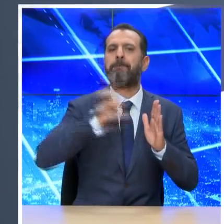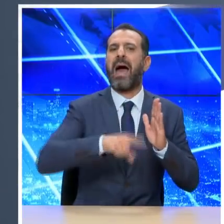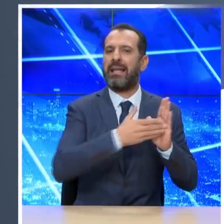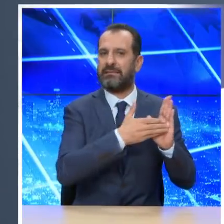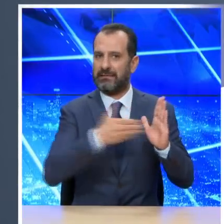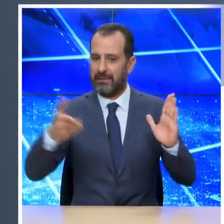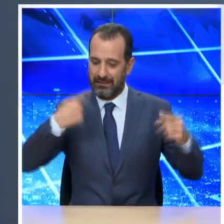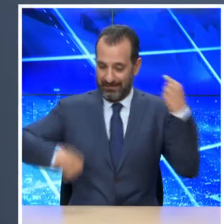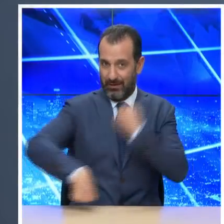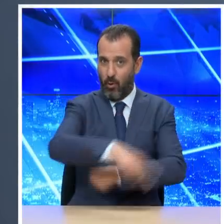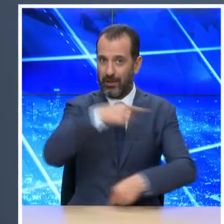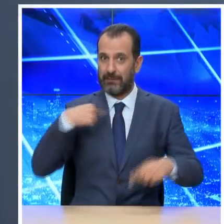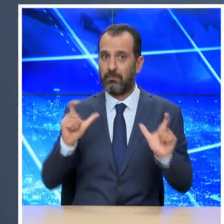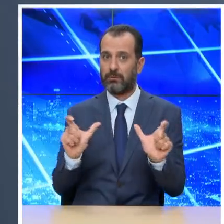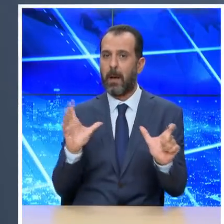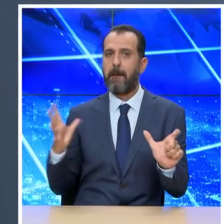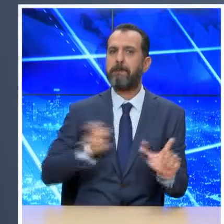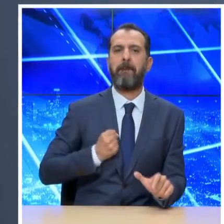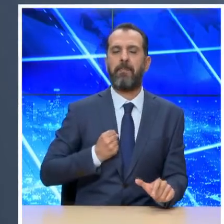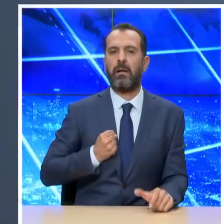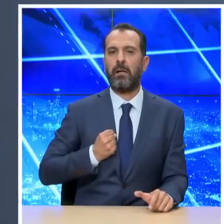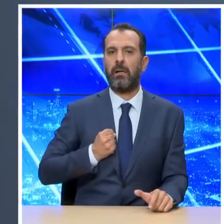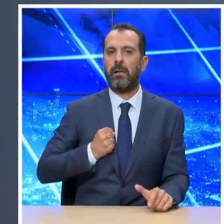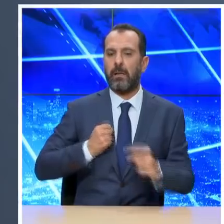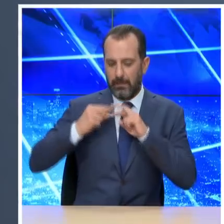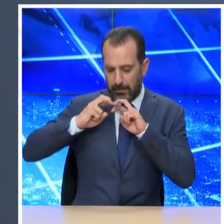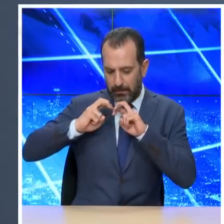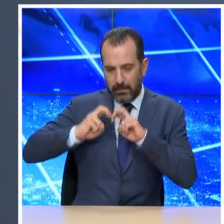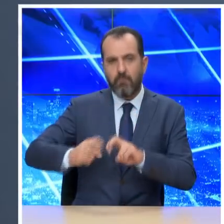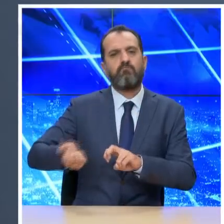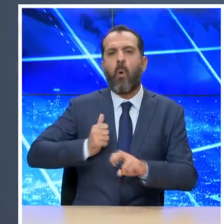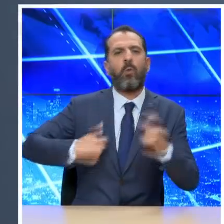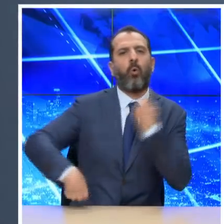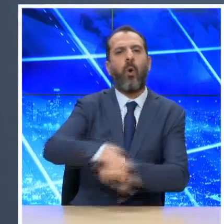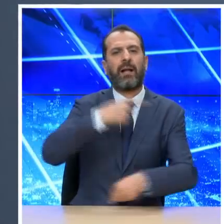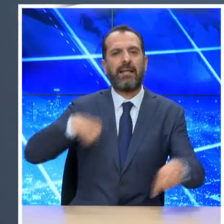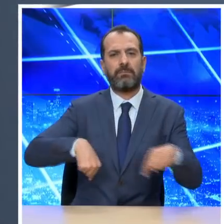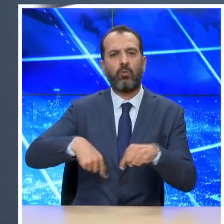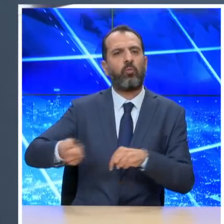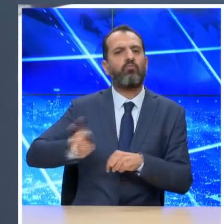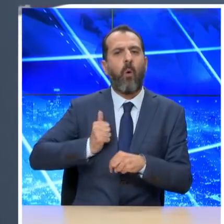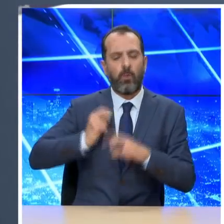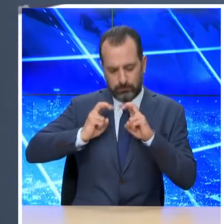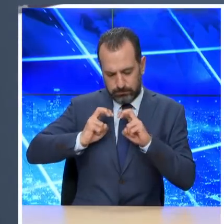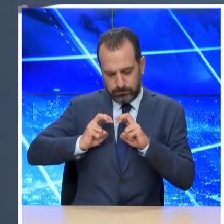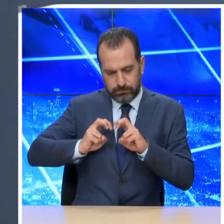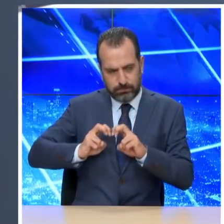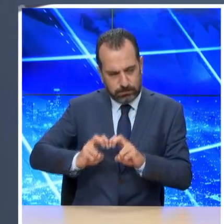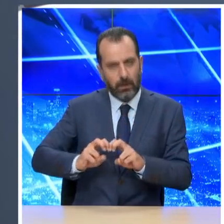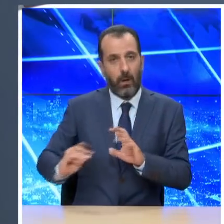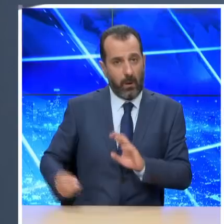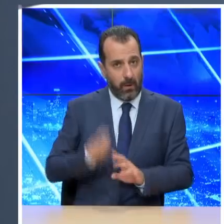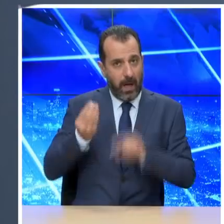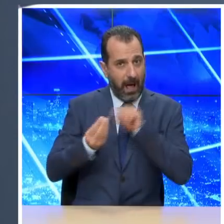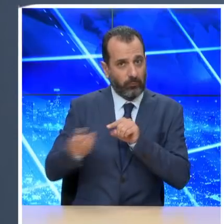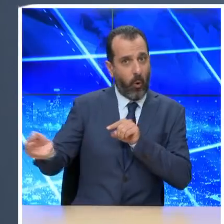να εντοπίσει, να τον αναγνωρίσει, να τον επεξεργαστεί και στο τέλος να αποδομήσει τον ιό ώστε να φτιάξει τα αντισώματα τα